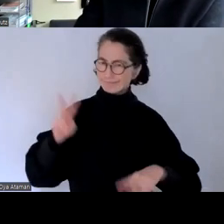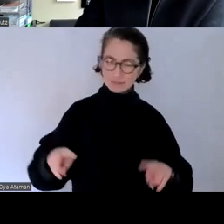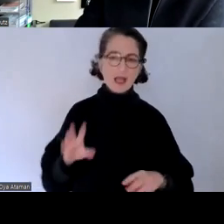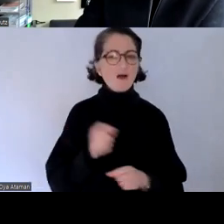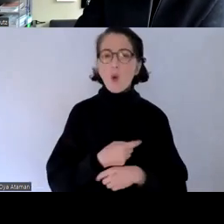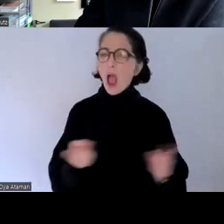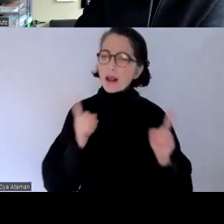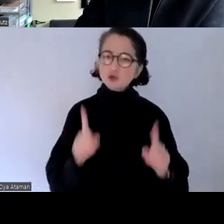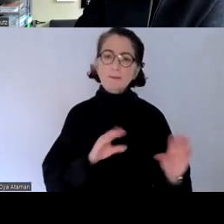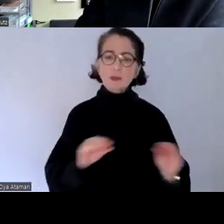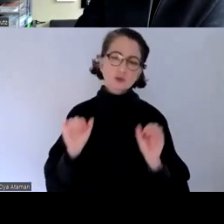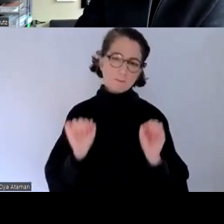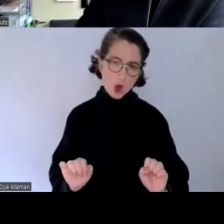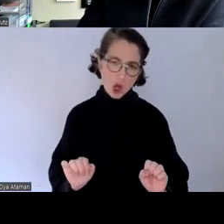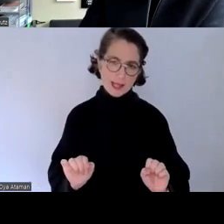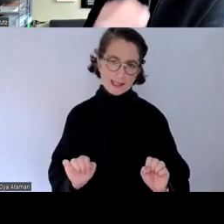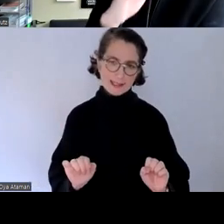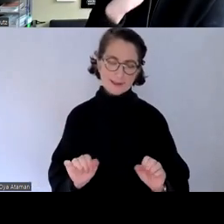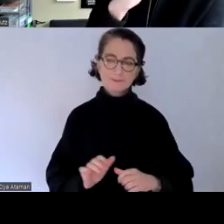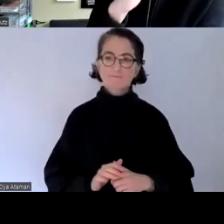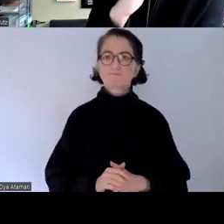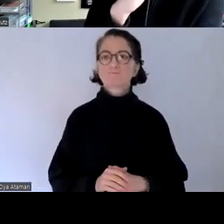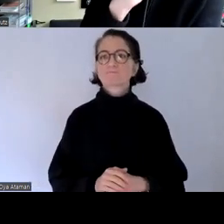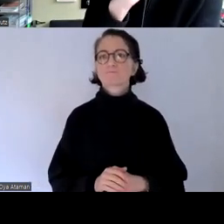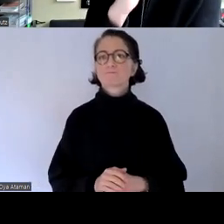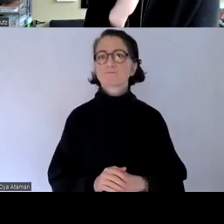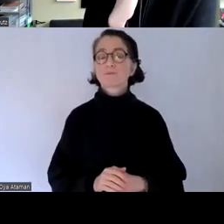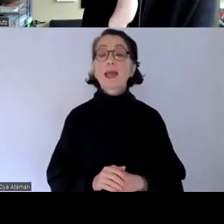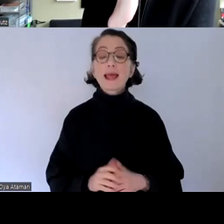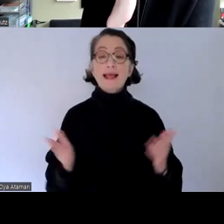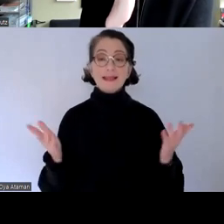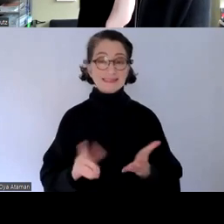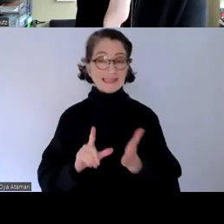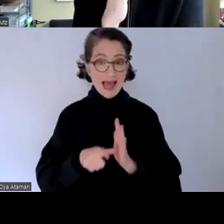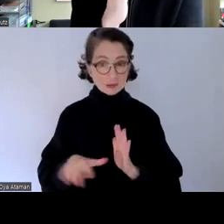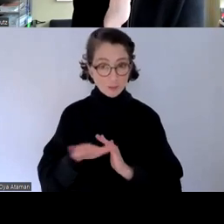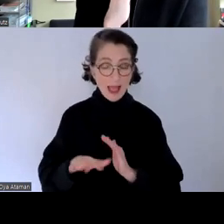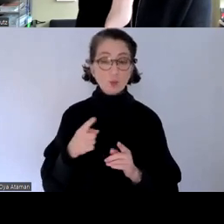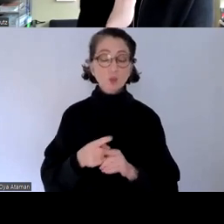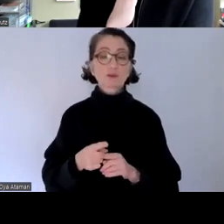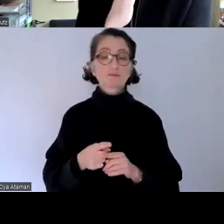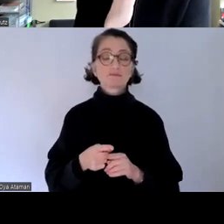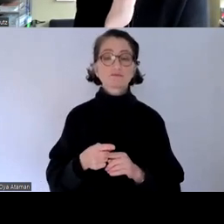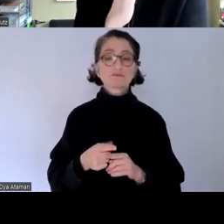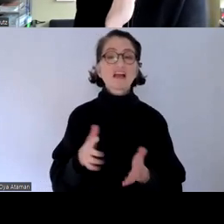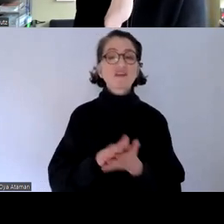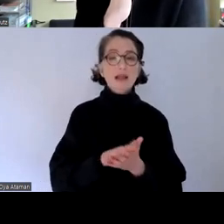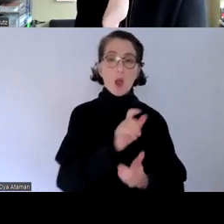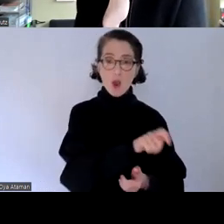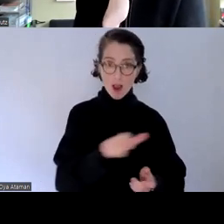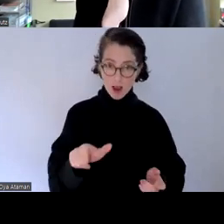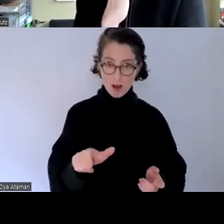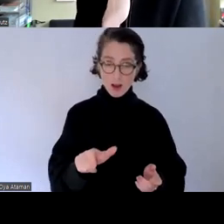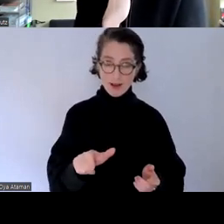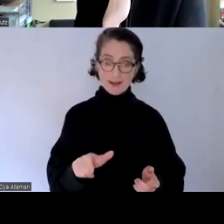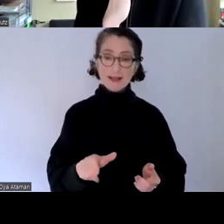nutzbar sein müssen in dem bereich der dienstleistung und der verbraucher ist es so dass wir also zum einen